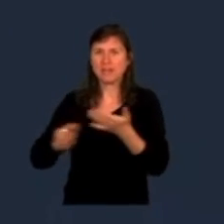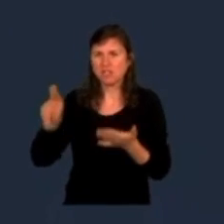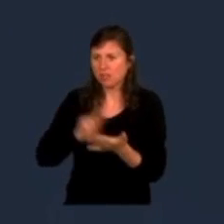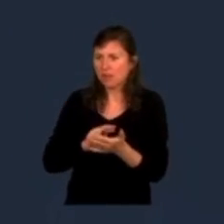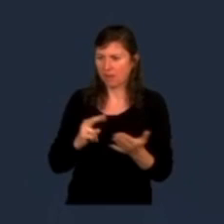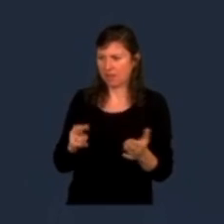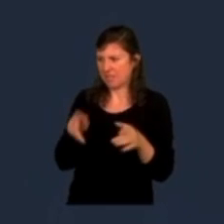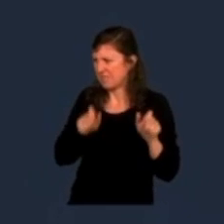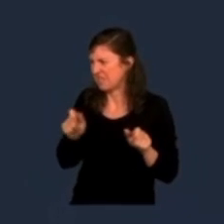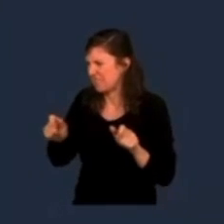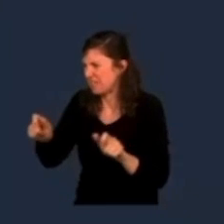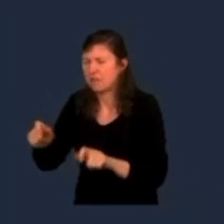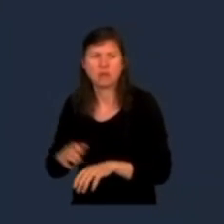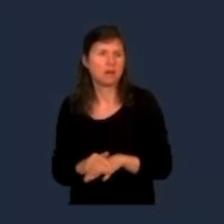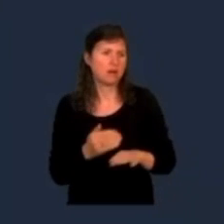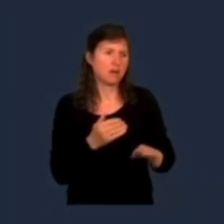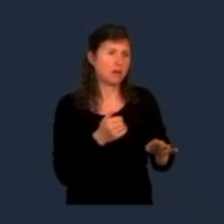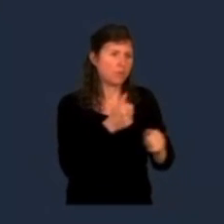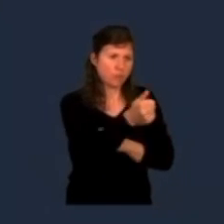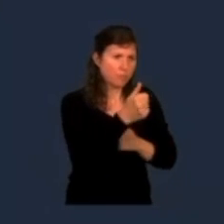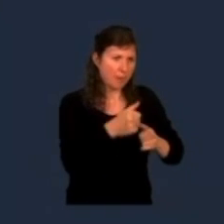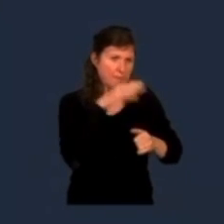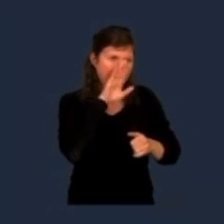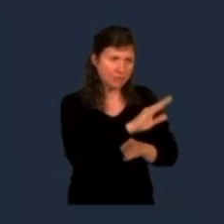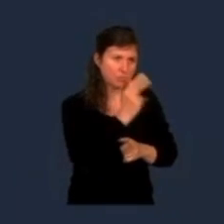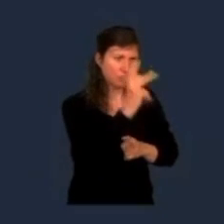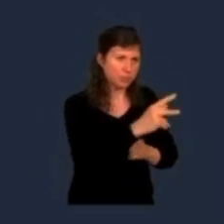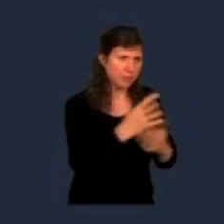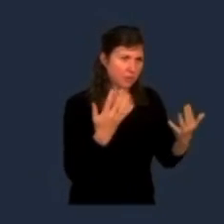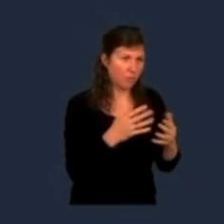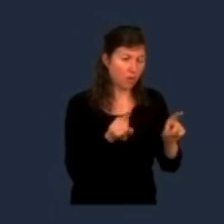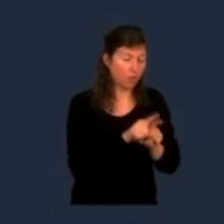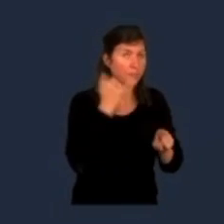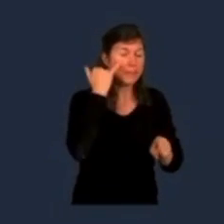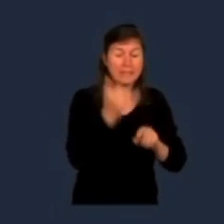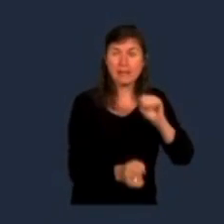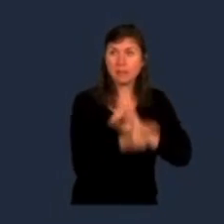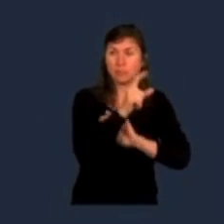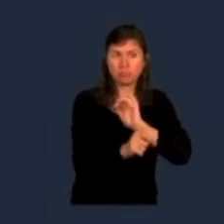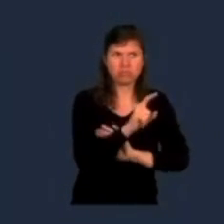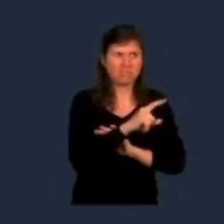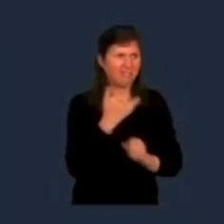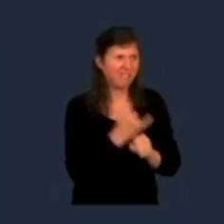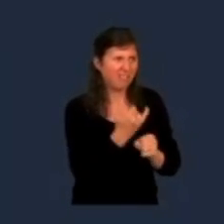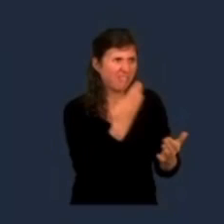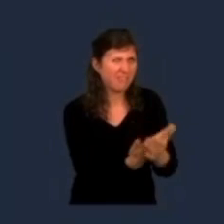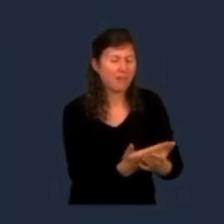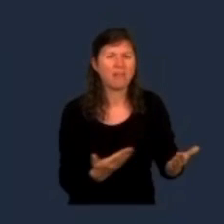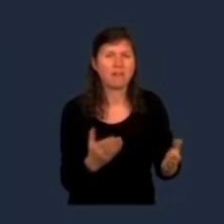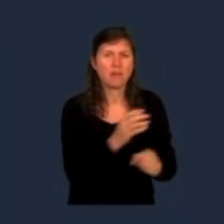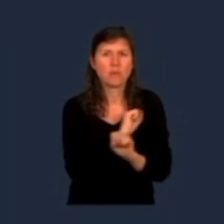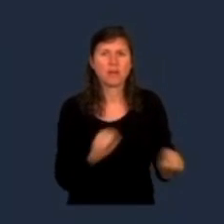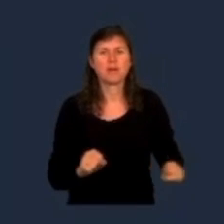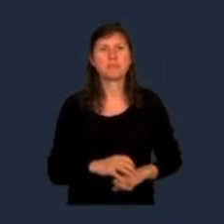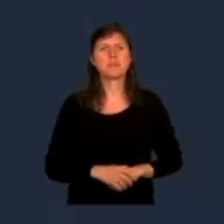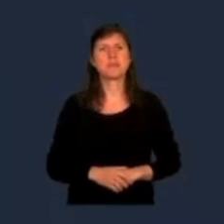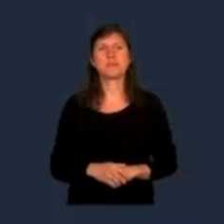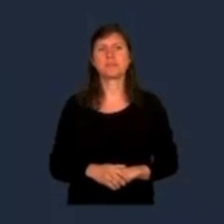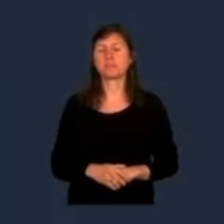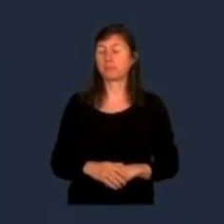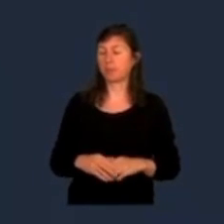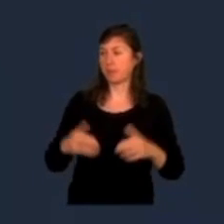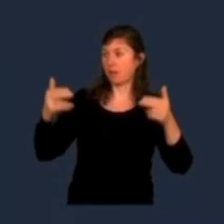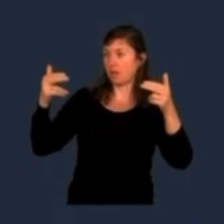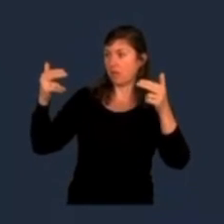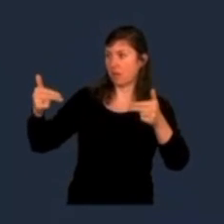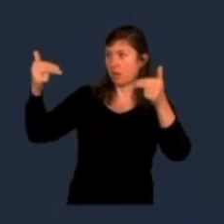votre habitude à toujours être là où on ne vous attend pas force le respect. En outre, ceux qui oseraient insinuer que potentiellement ces caméras auraient